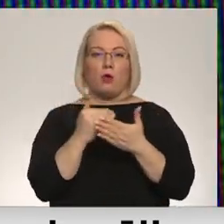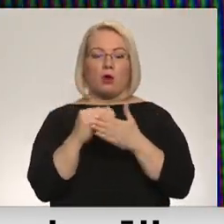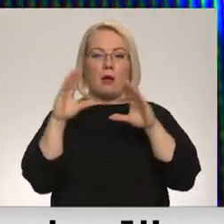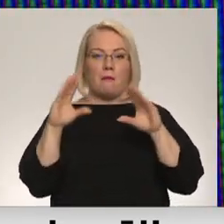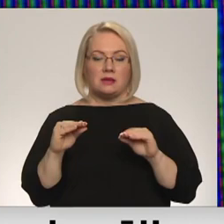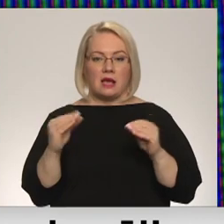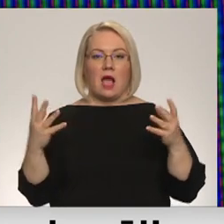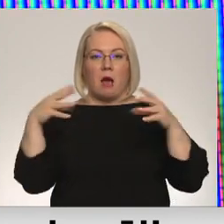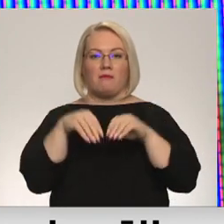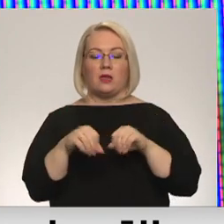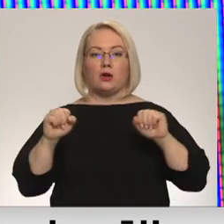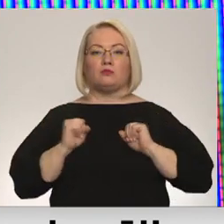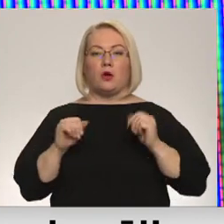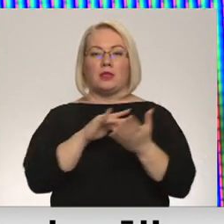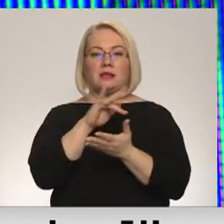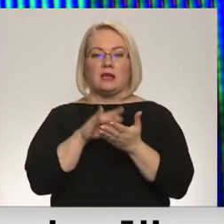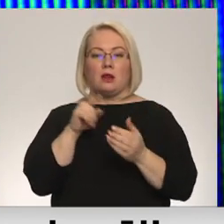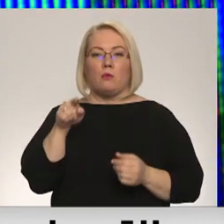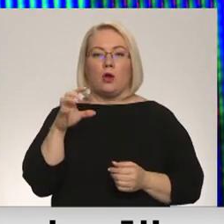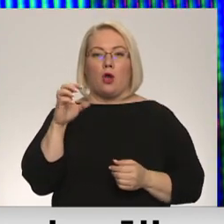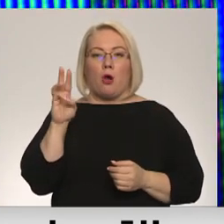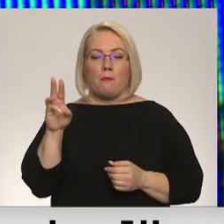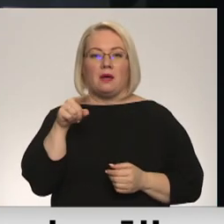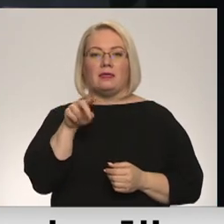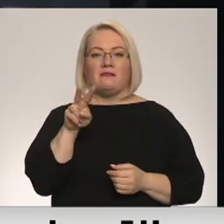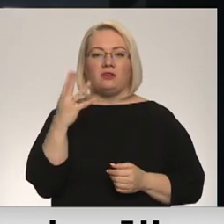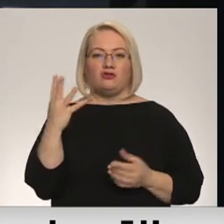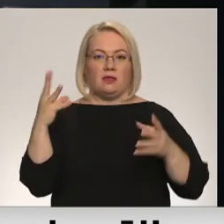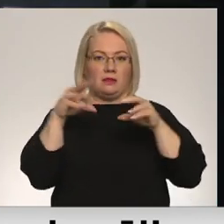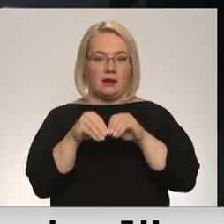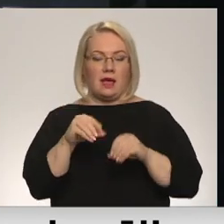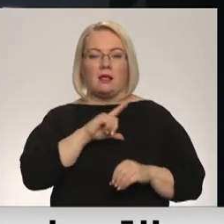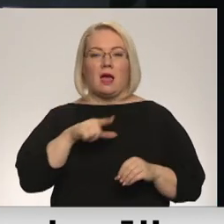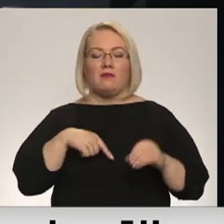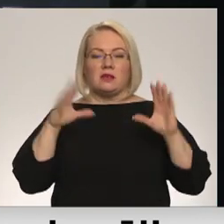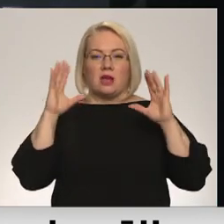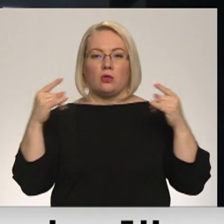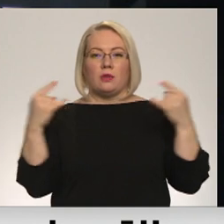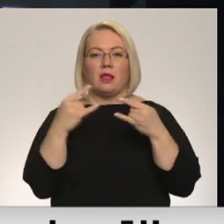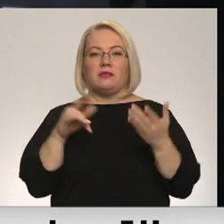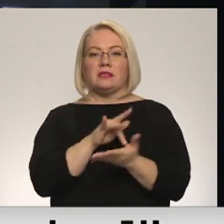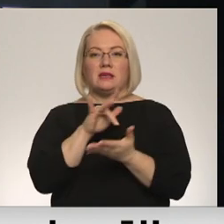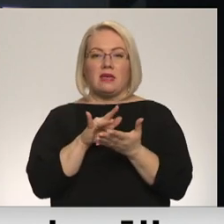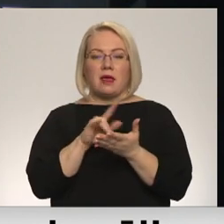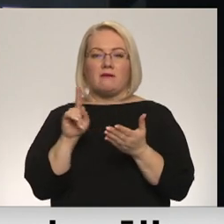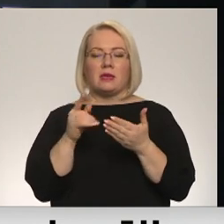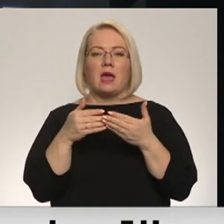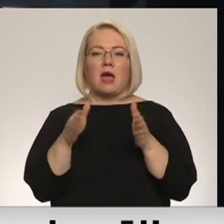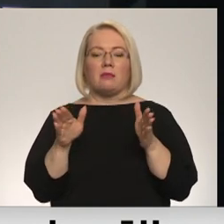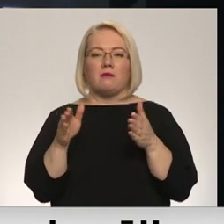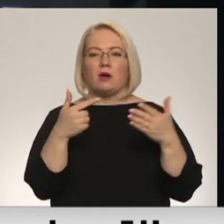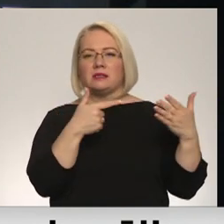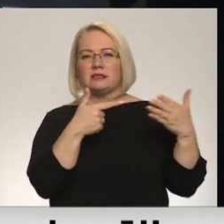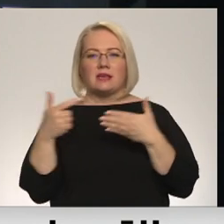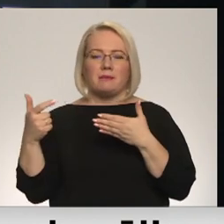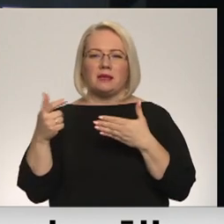Apvienotas tiks sportacentras.com.tv un TV4. Latvijas valsts radio un televīzijas centram arī jāatbrīvo televīzijas 700